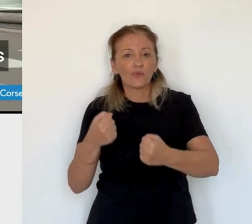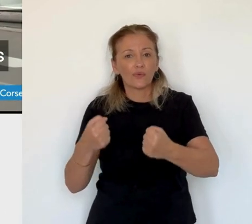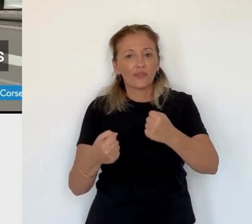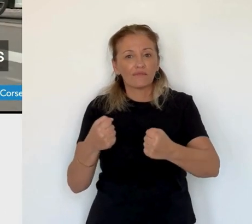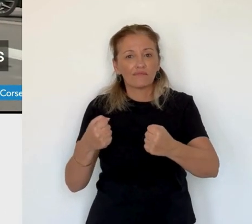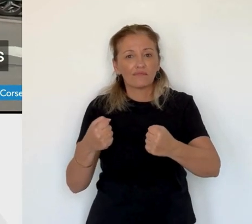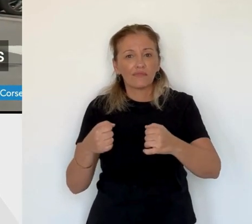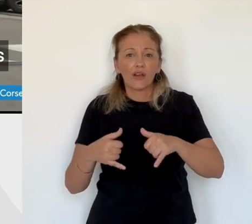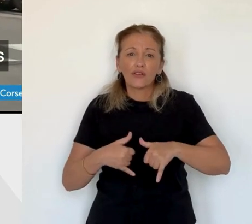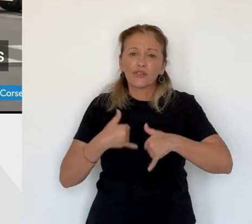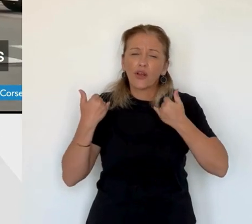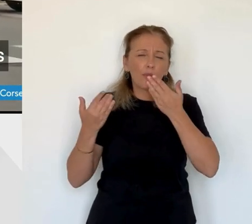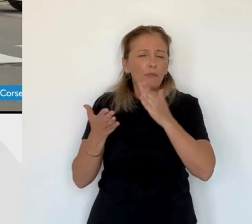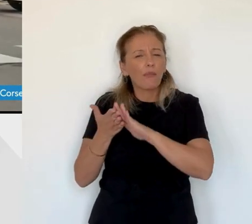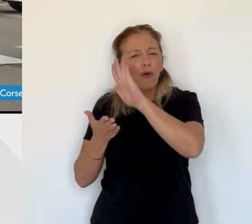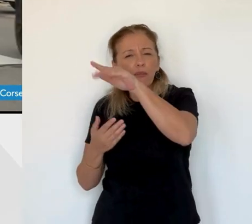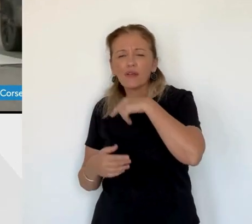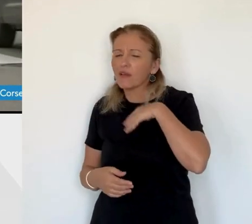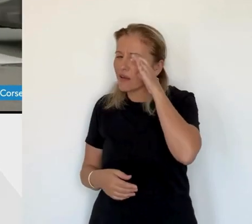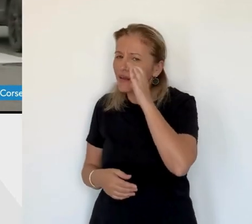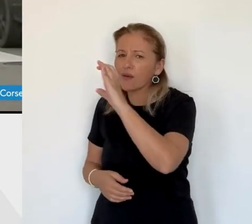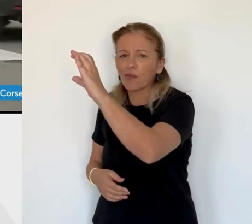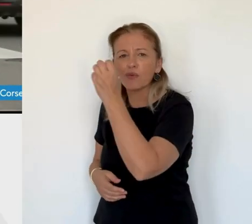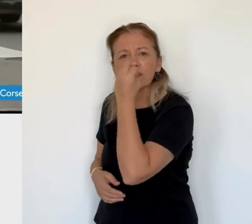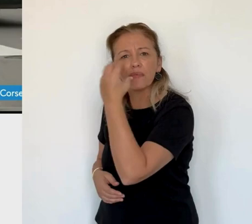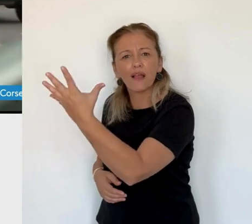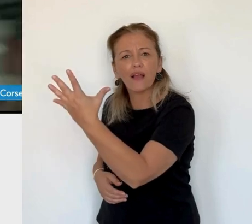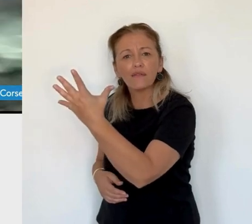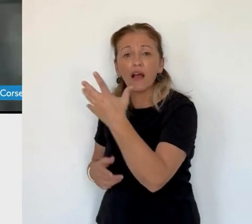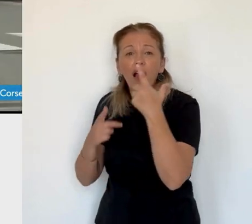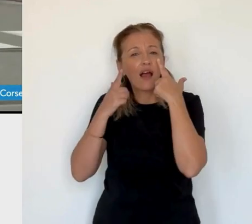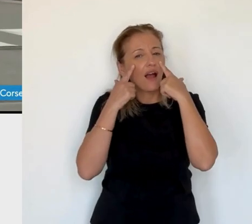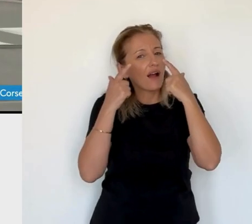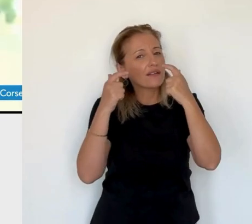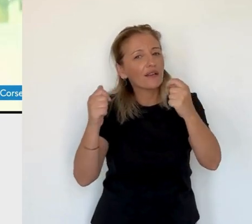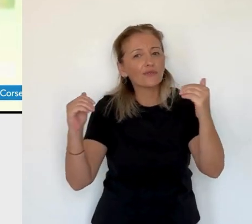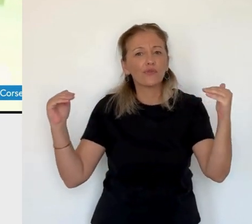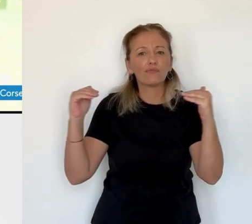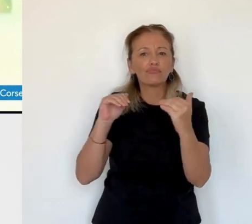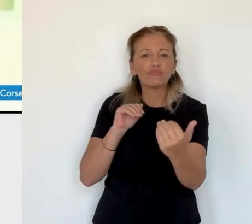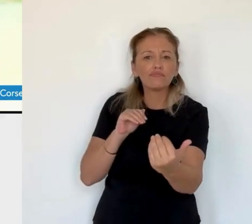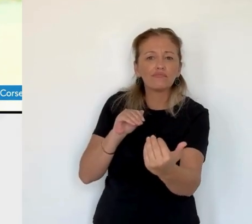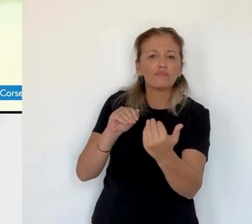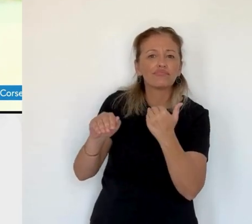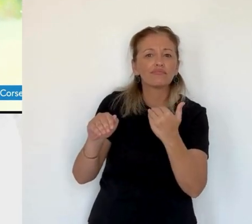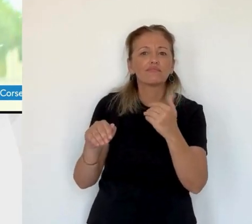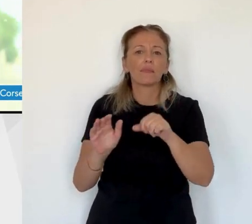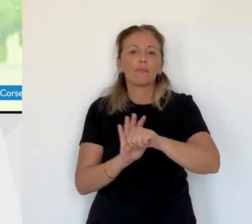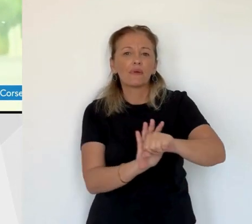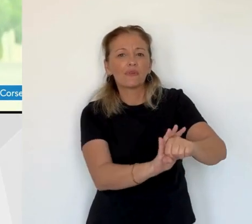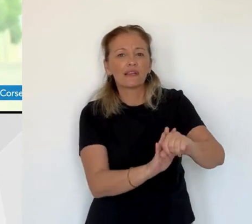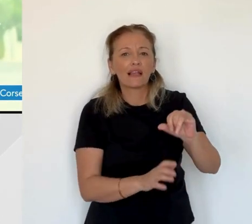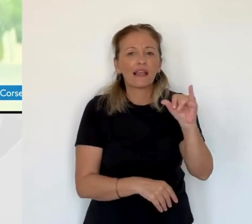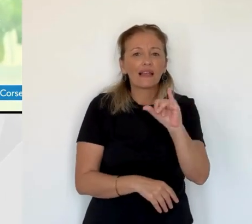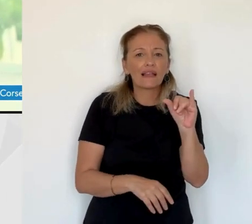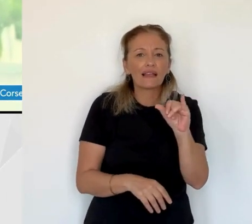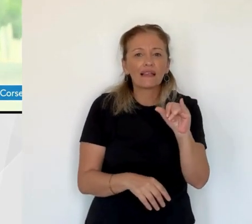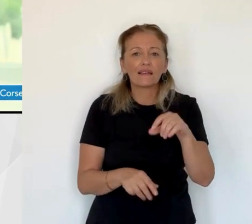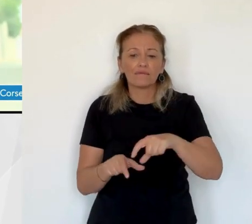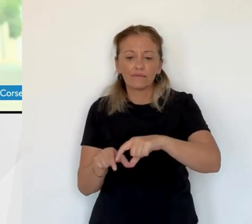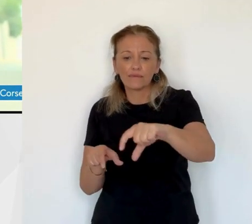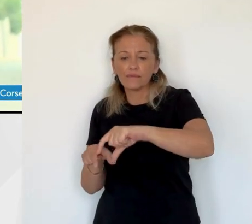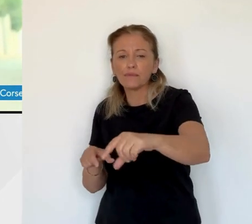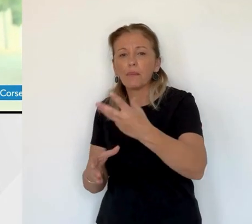passe aujourd'hui son permis voiture et qui promet lui aussi de l'écouter. Prenez bien les informations. Lorsque vous avez des